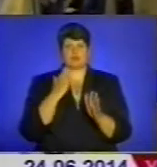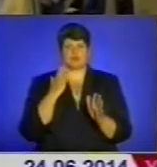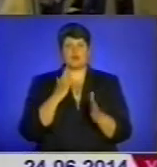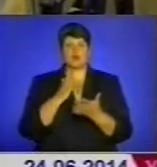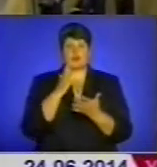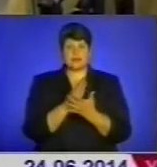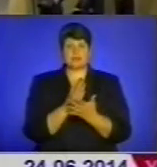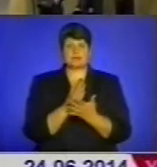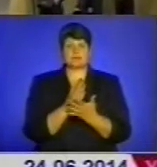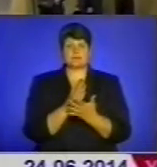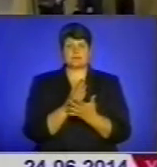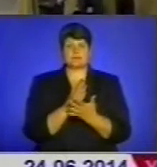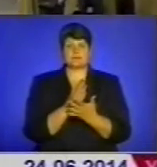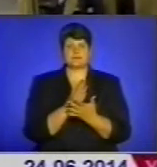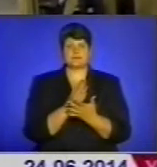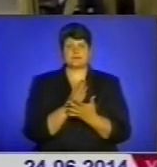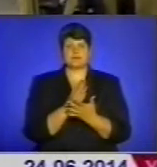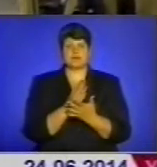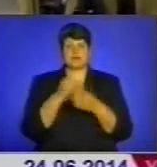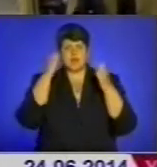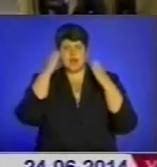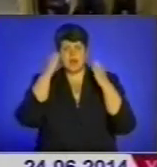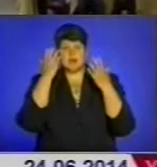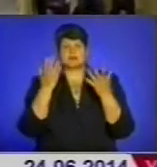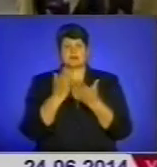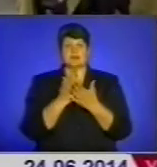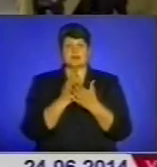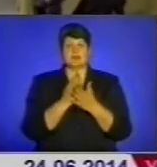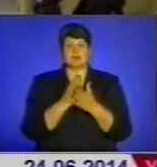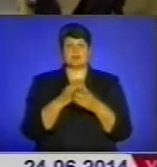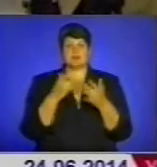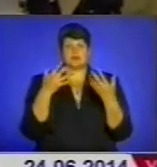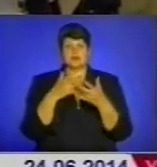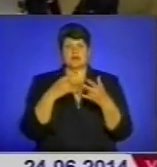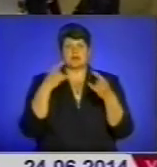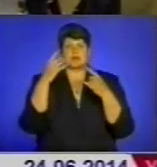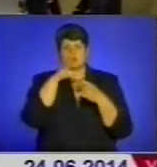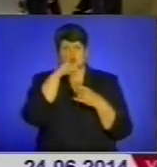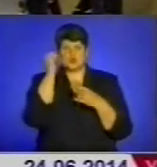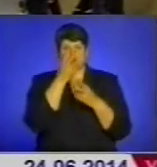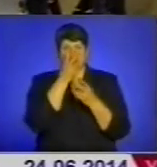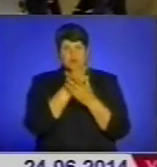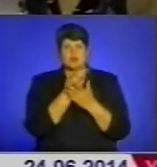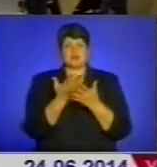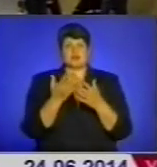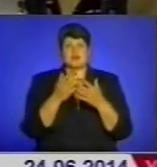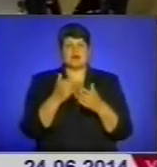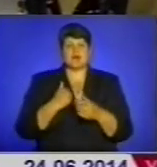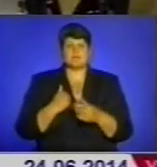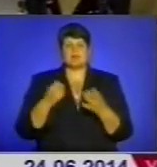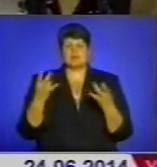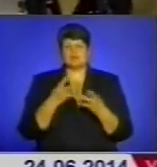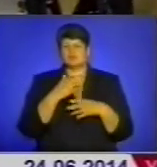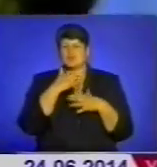Є і ківларові каски, прилади нічного бачення, і тепловізори. Тобто армія потребує надзвичайно